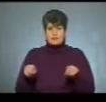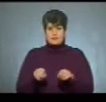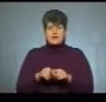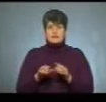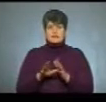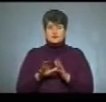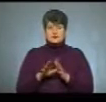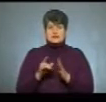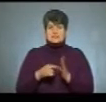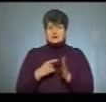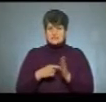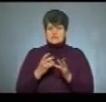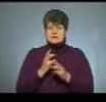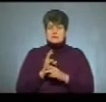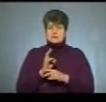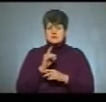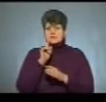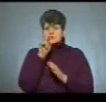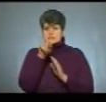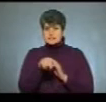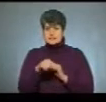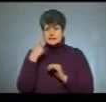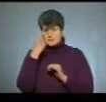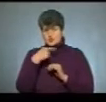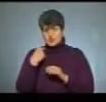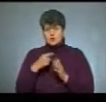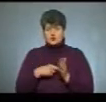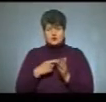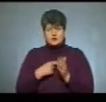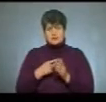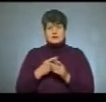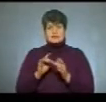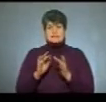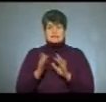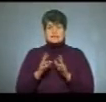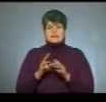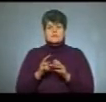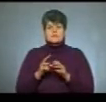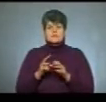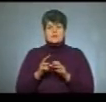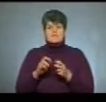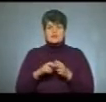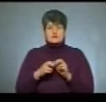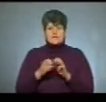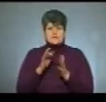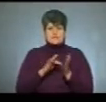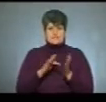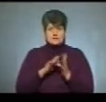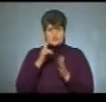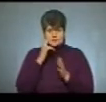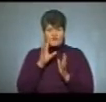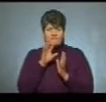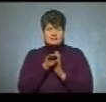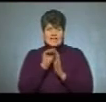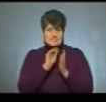на його сторінці, треба зайти на персональну свою сторінку, на сайті регіонального центру Івано-Франківського, внести оці